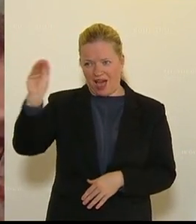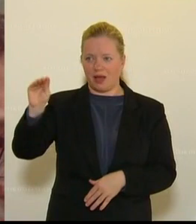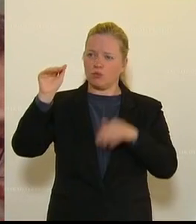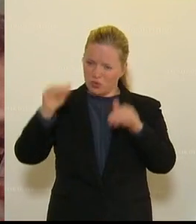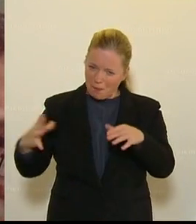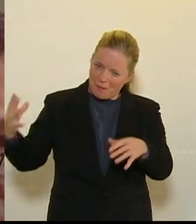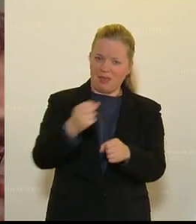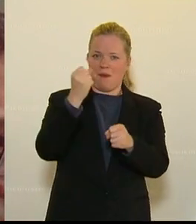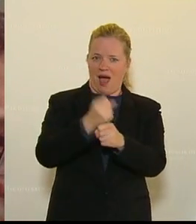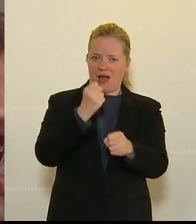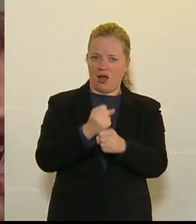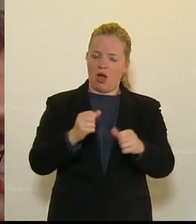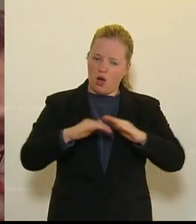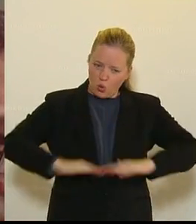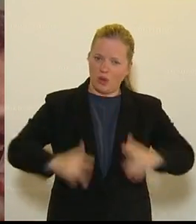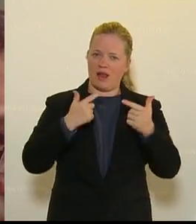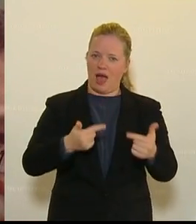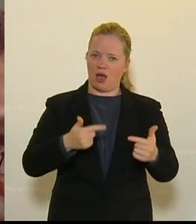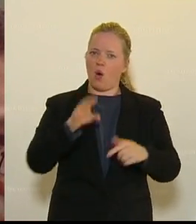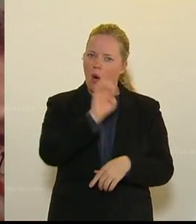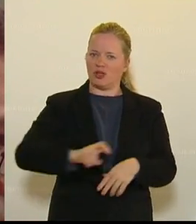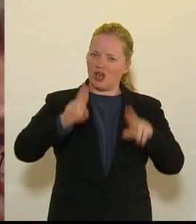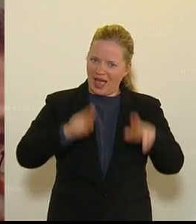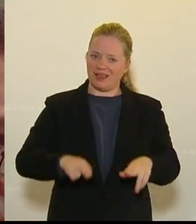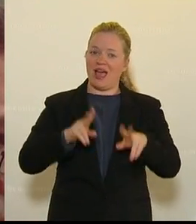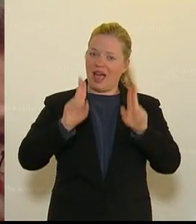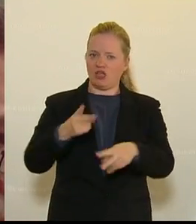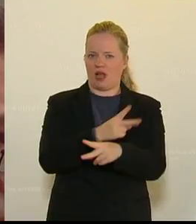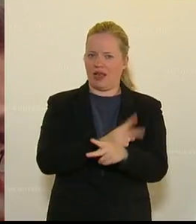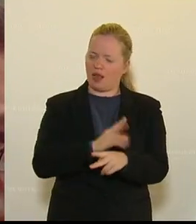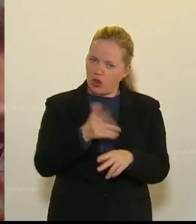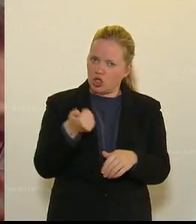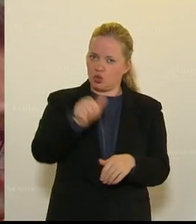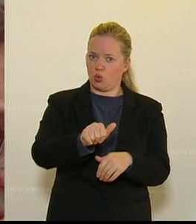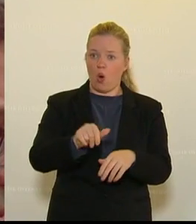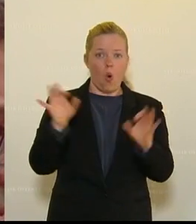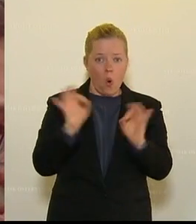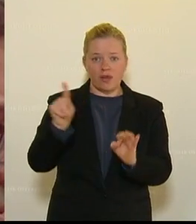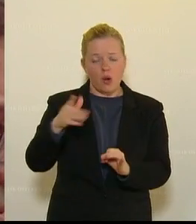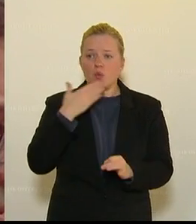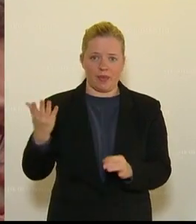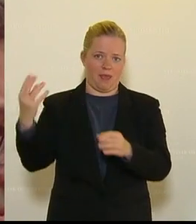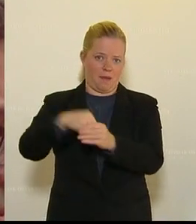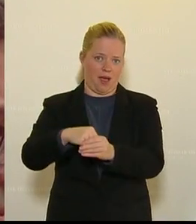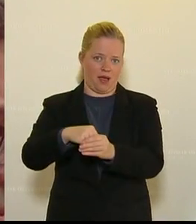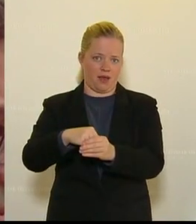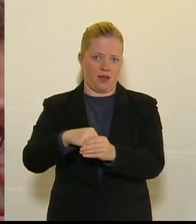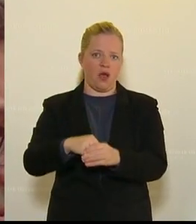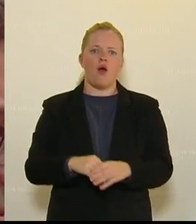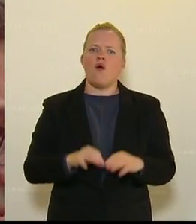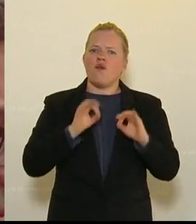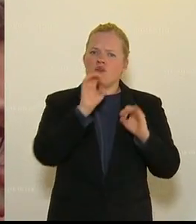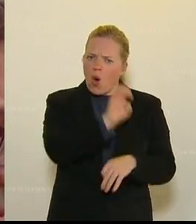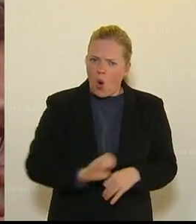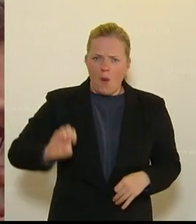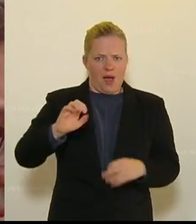Werte und die Rechtsstaatlichkeit gehört dazu. Oder du spielst eben nicht mit. Und das ist natürlich ein Drama für Europa. Das wünsche ich mir